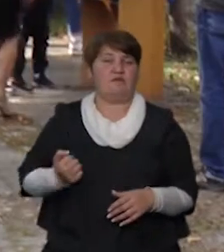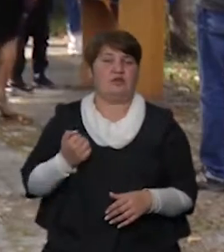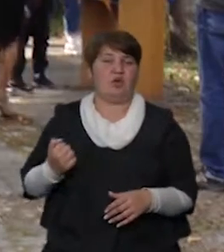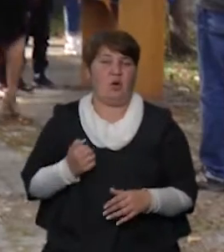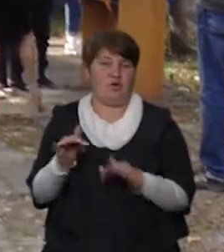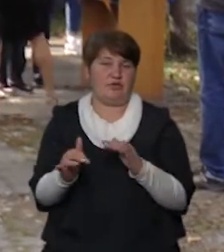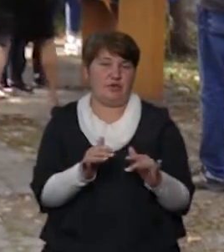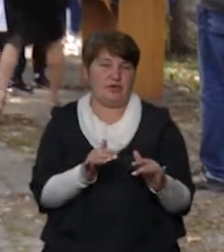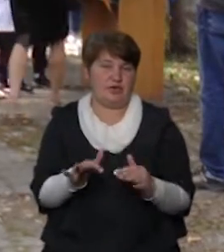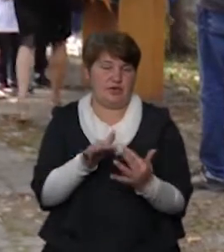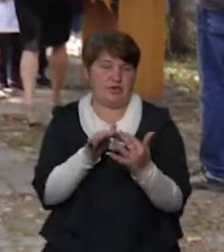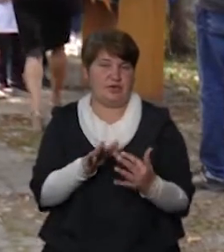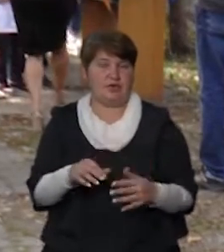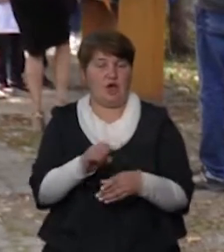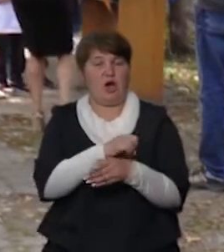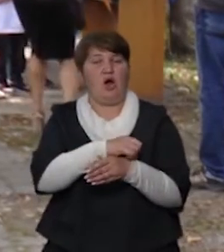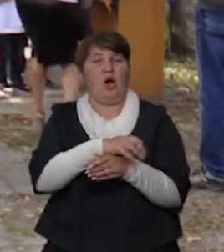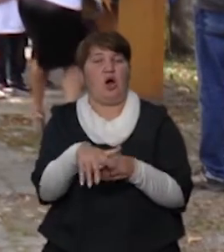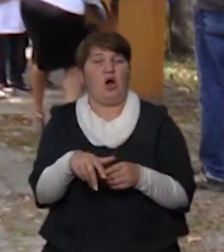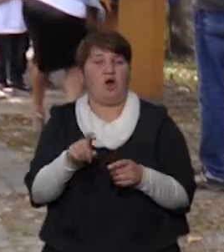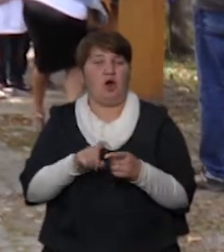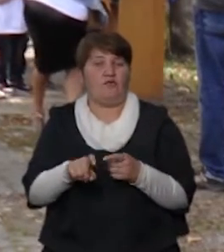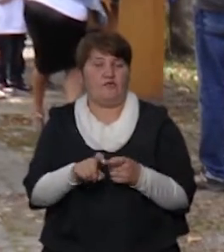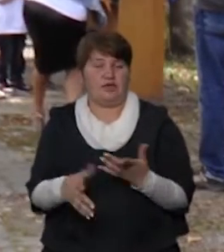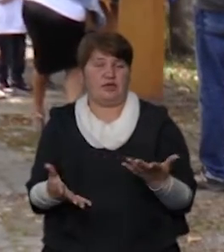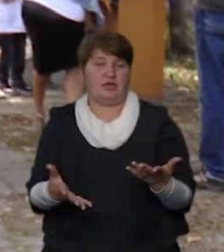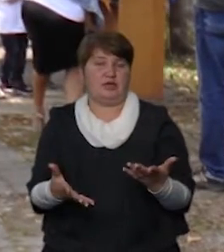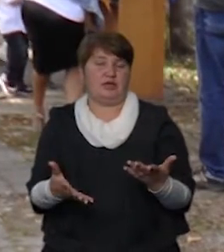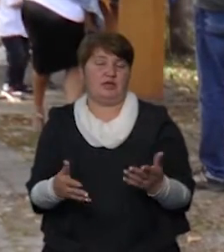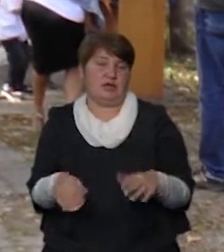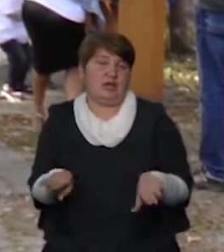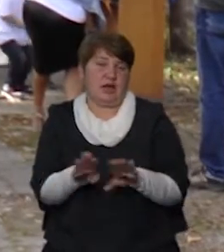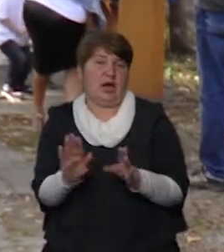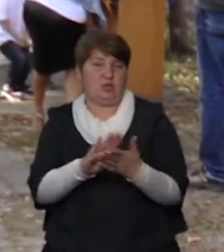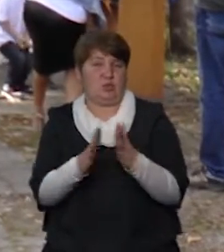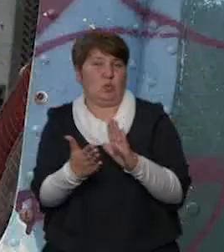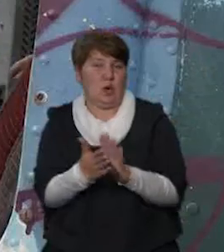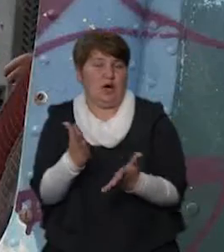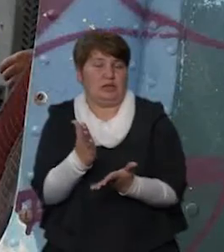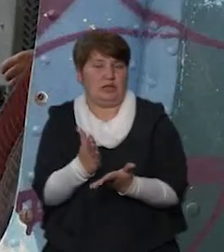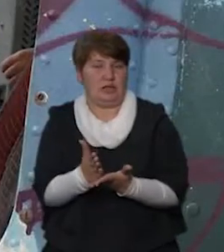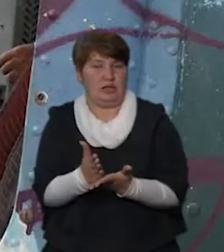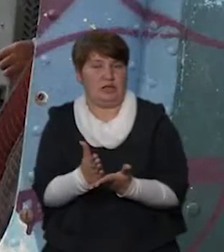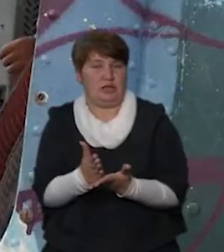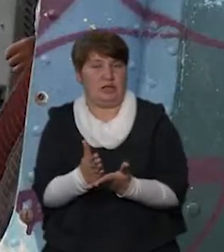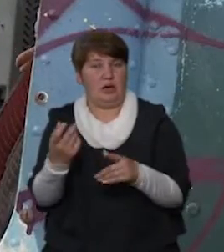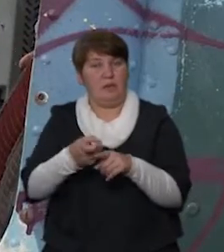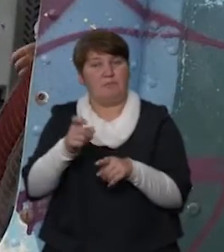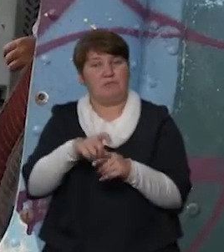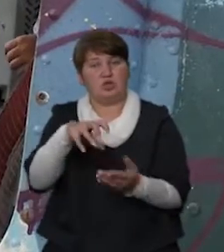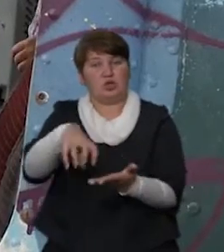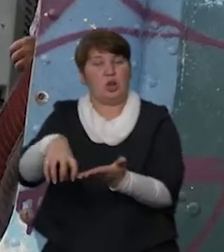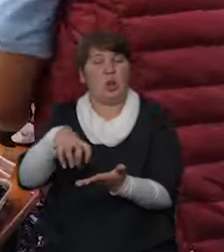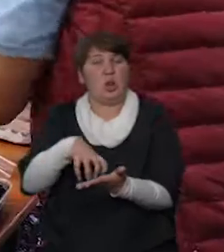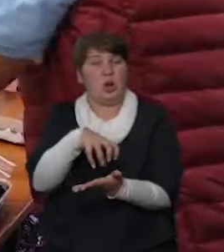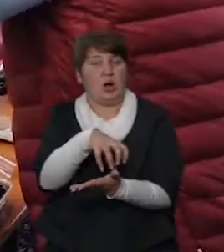люди так психічно нестабільні, завжди відбувається якась така загостреність. Більшість локацій на святі